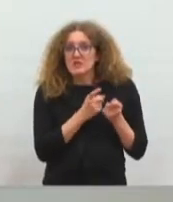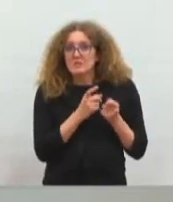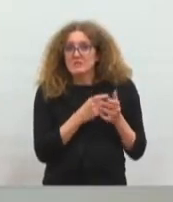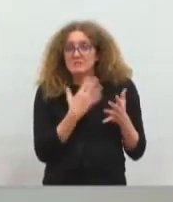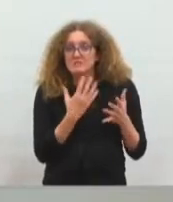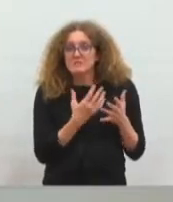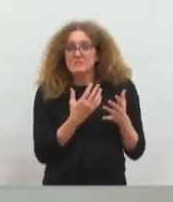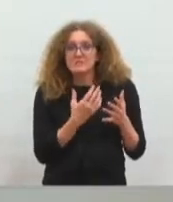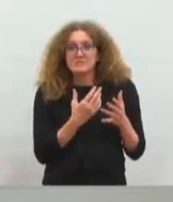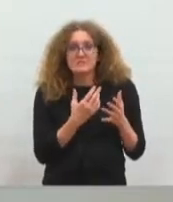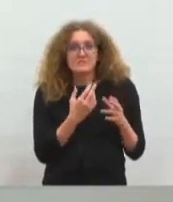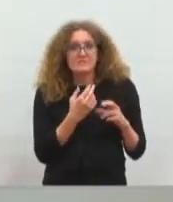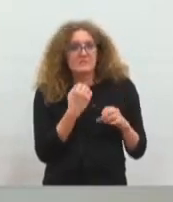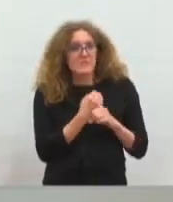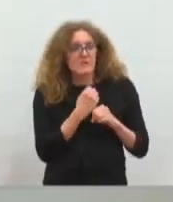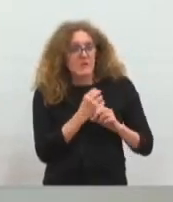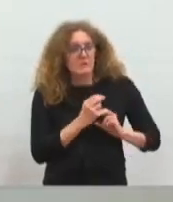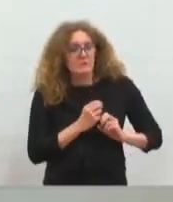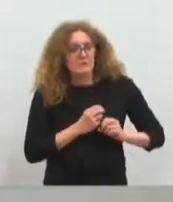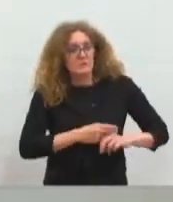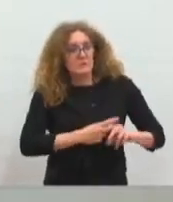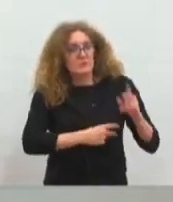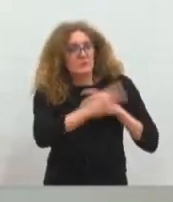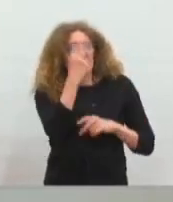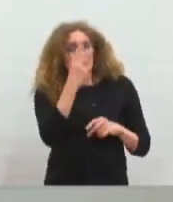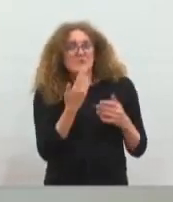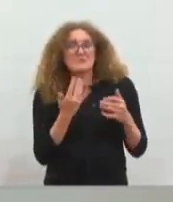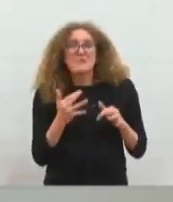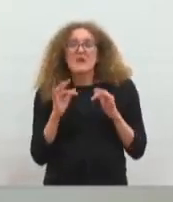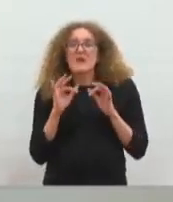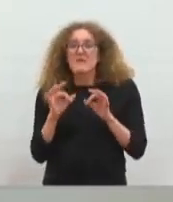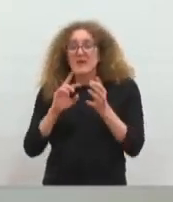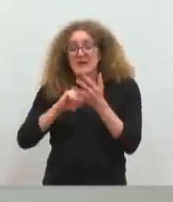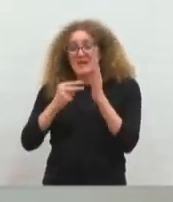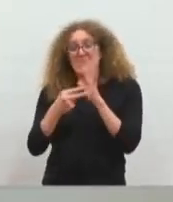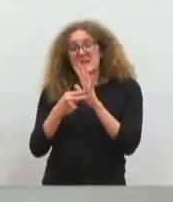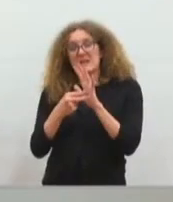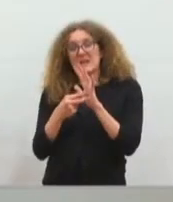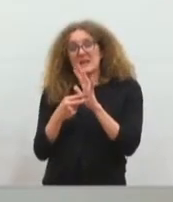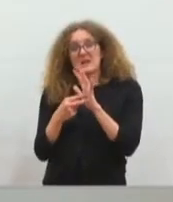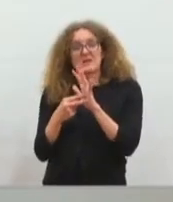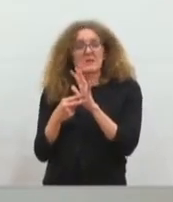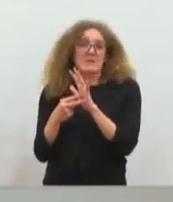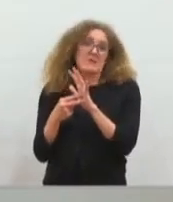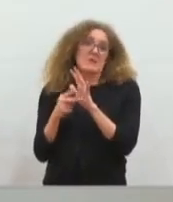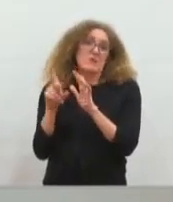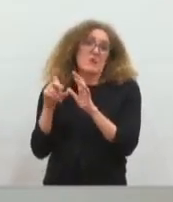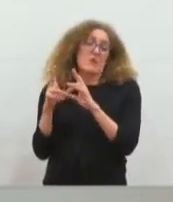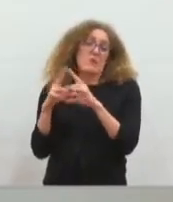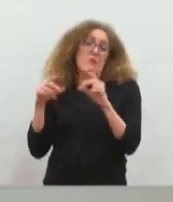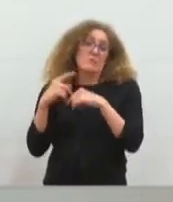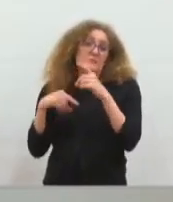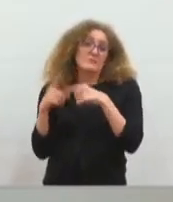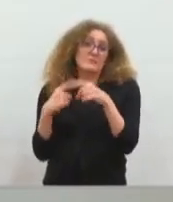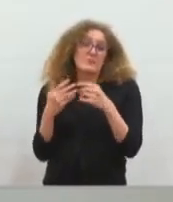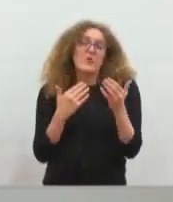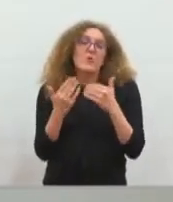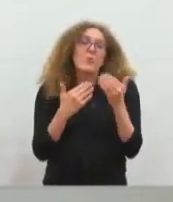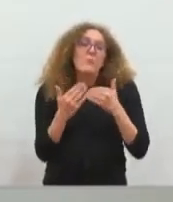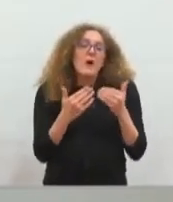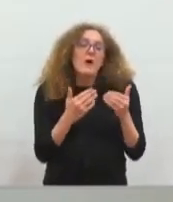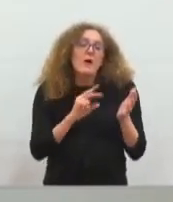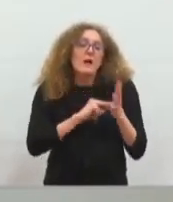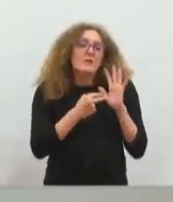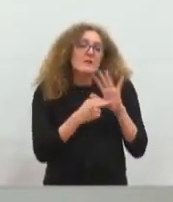les enjeux techniques concernant l'assainissement sont bien plus élevés que les enjeux techniques concernant l'eau